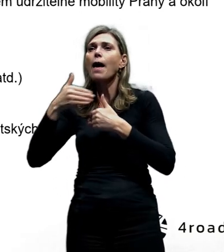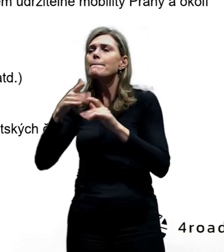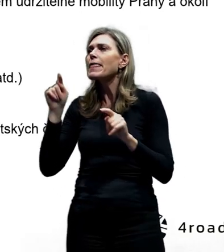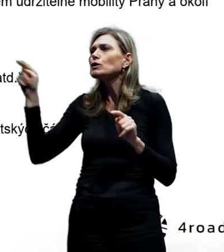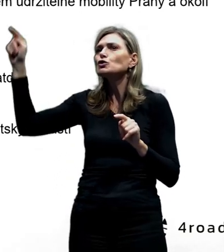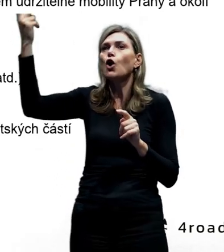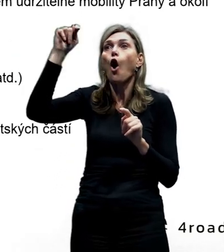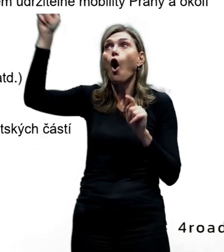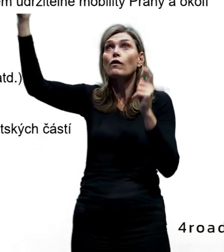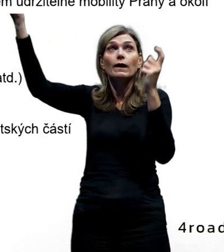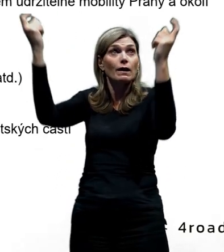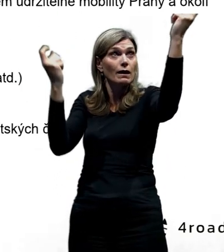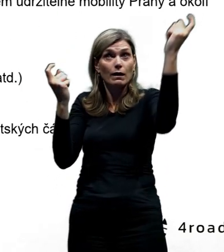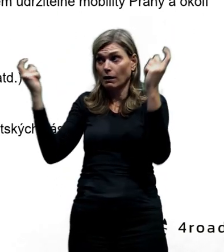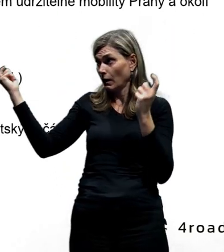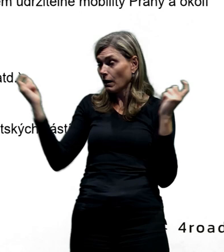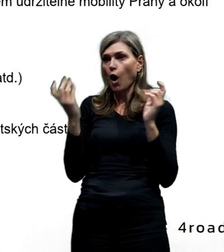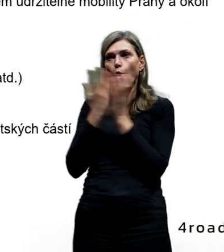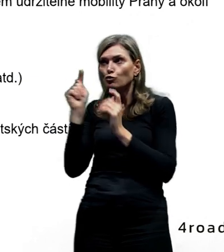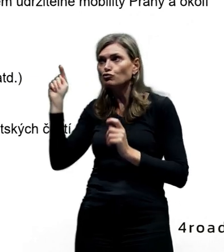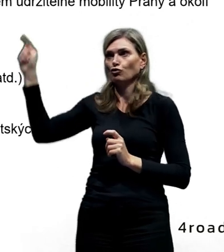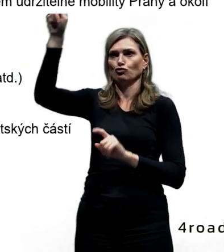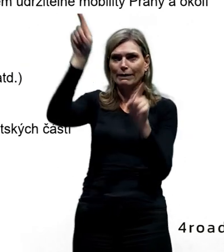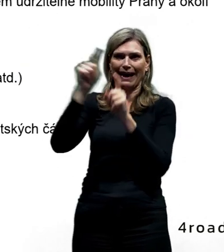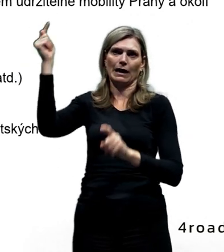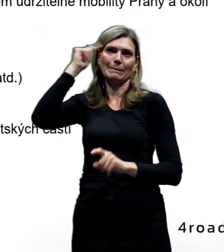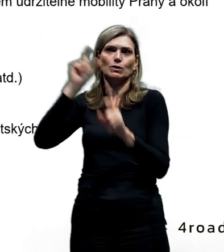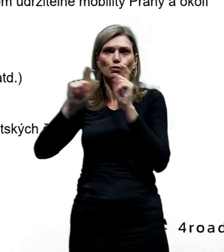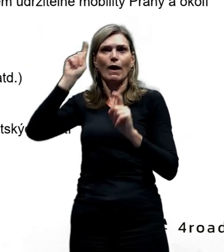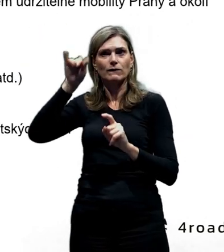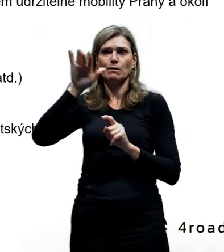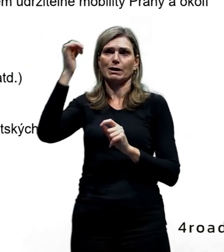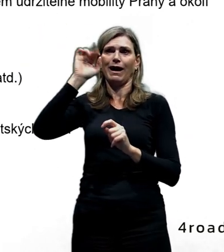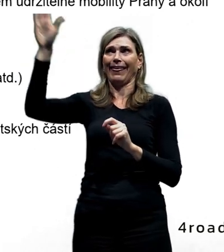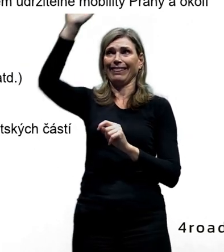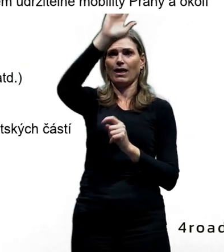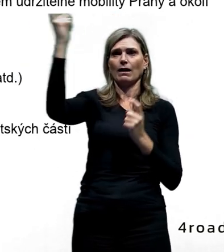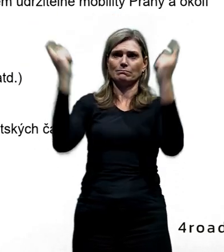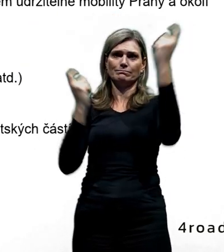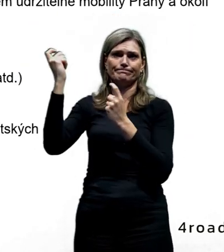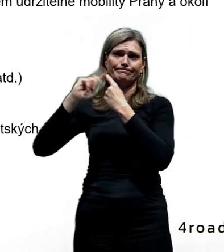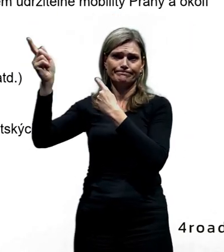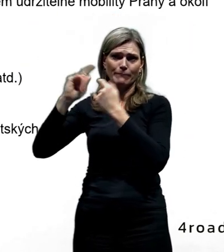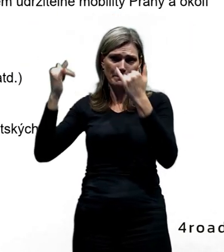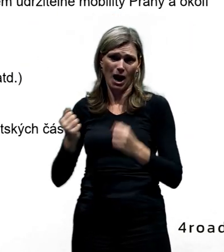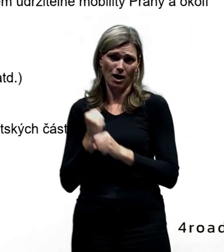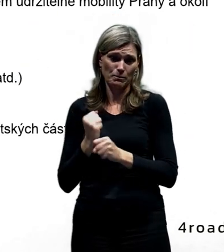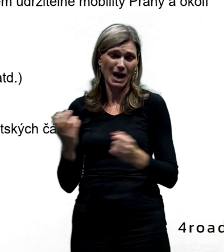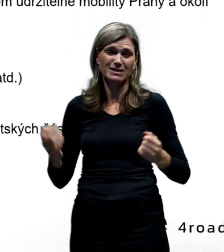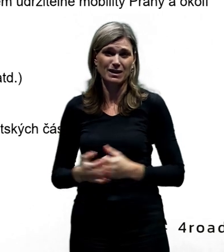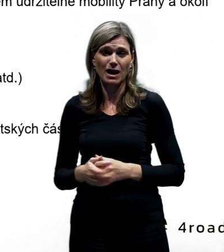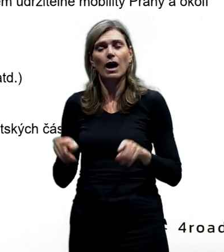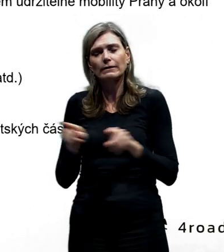doprava plyne z těch míst, odkud ty lidé dojíždí. A poslední bod je určitě